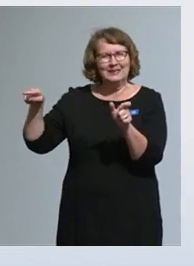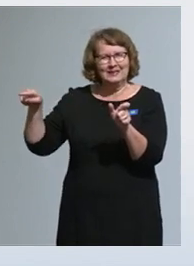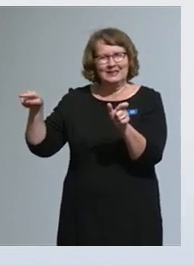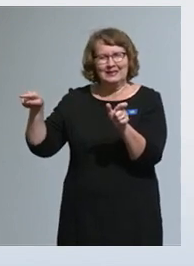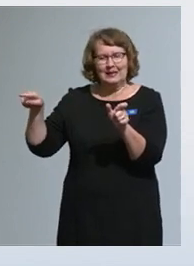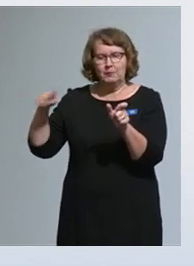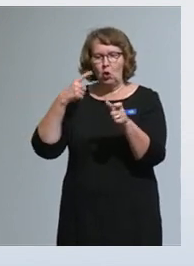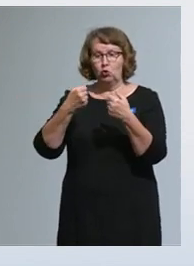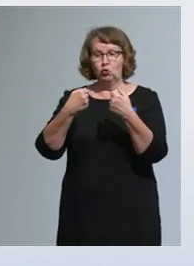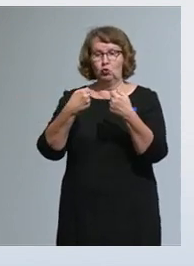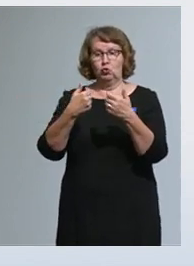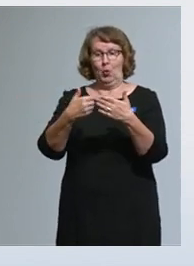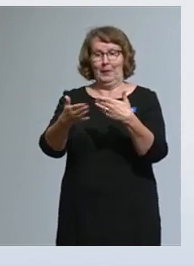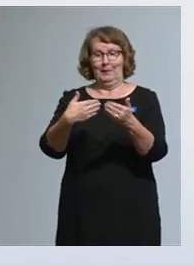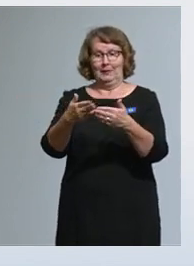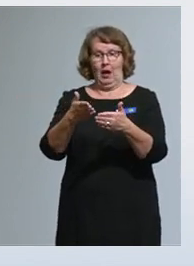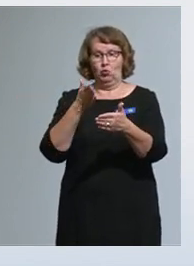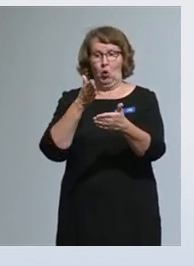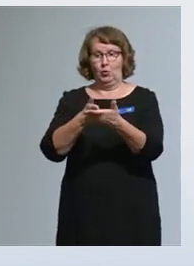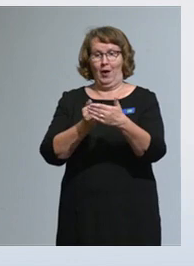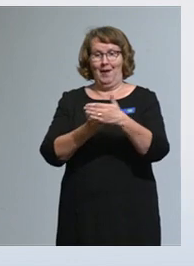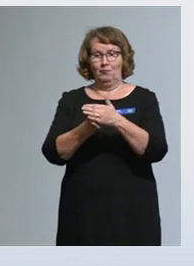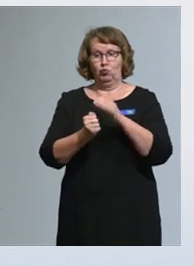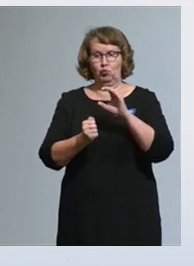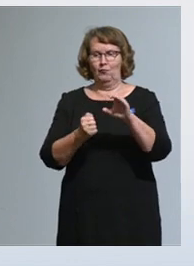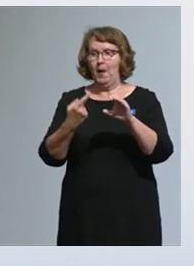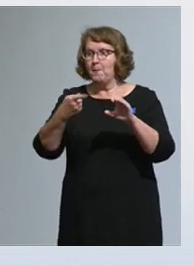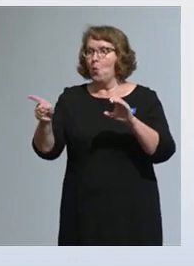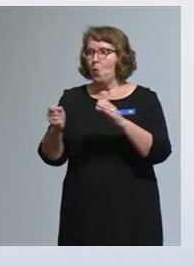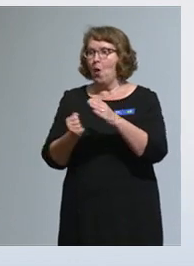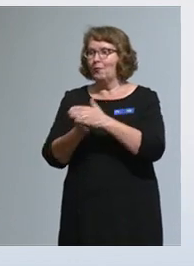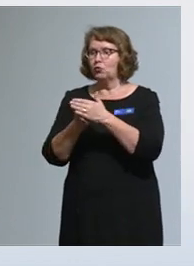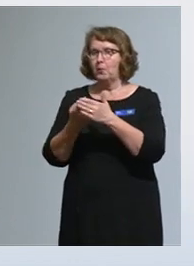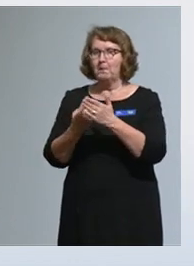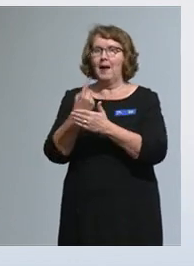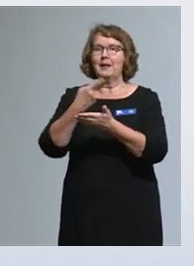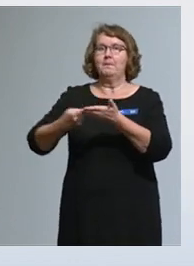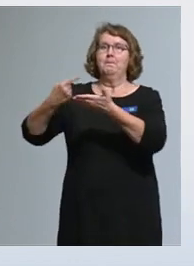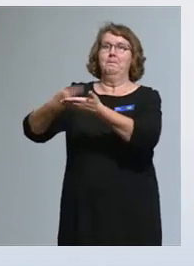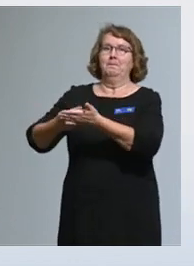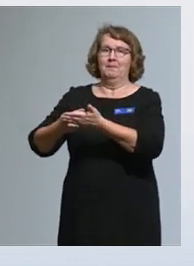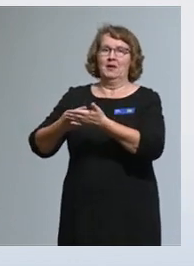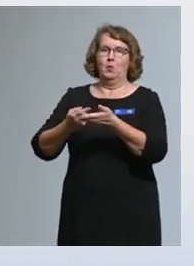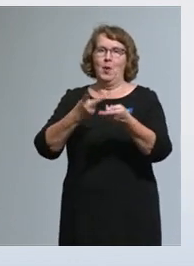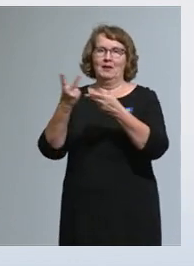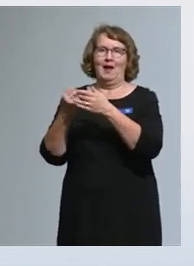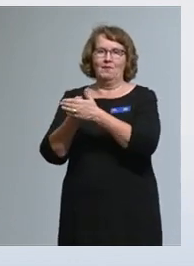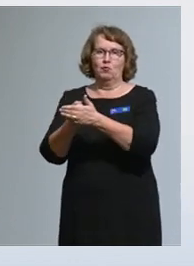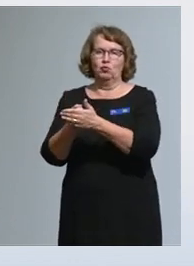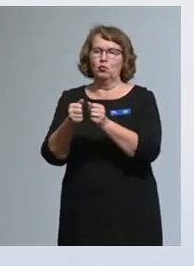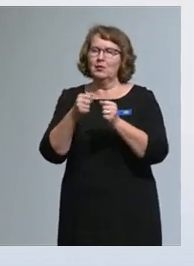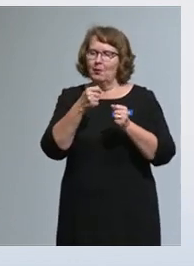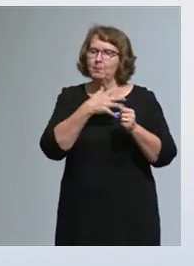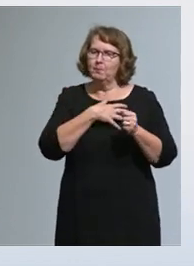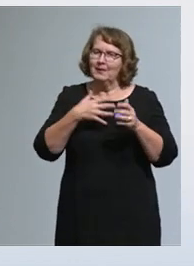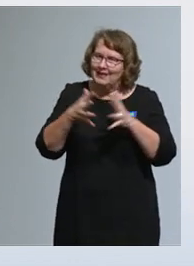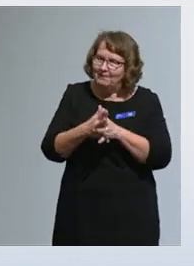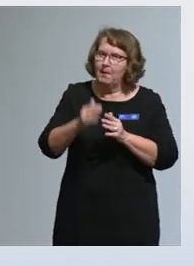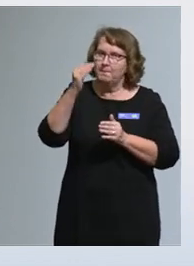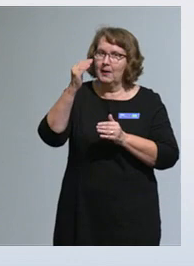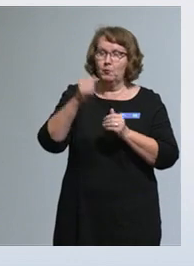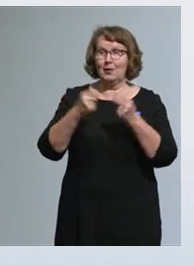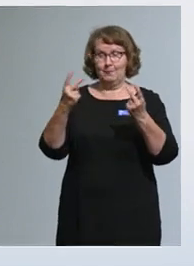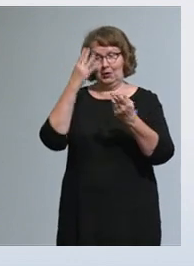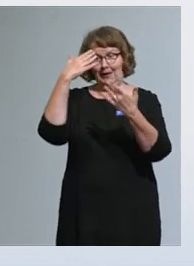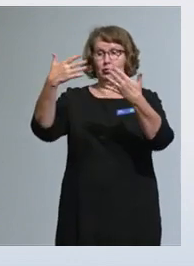kohdennetussa avustuksessa. Mutta kirkastamme tätä ajattelua. Mutta tämän tiedon äärellä me tällä hetkellä olemme. Ja tässä